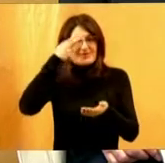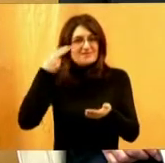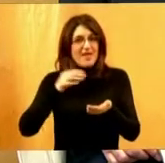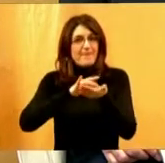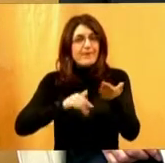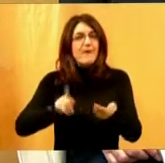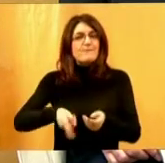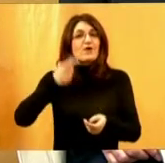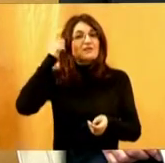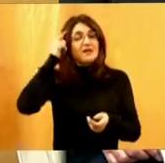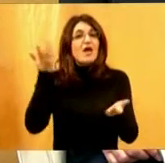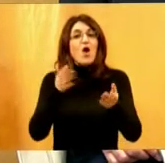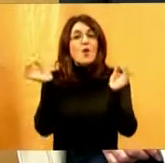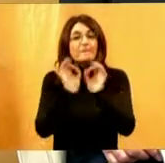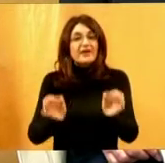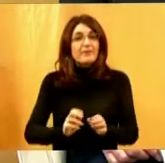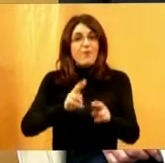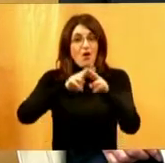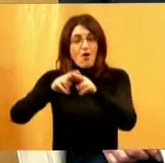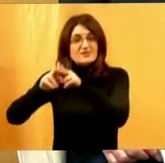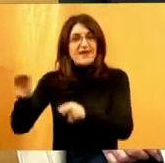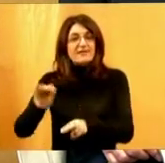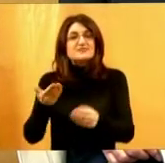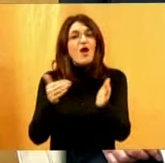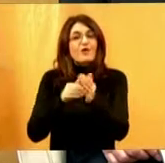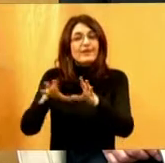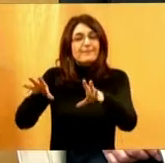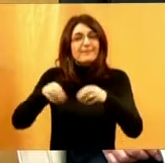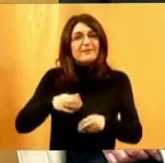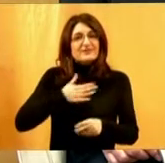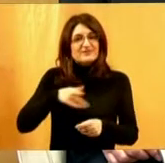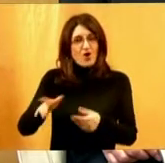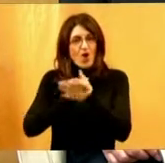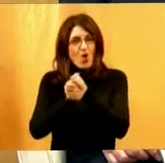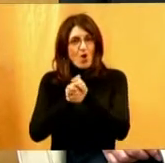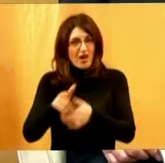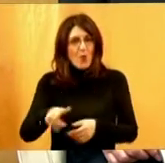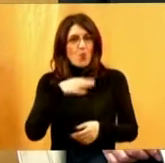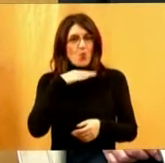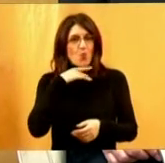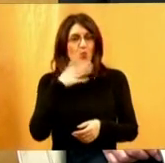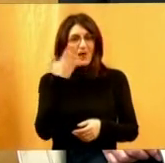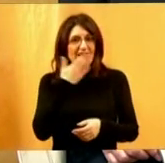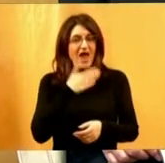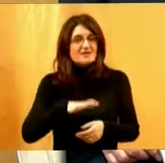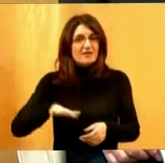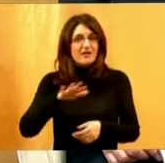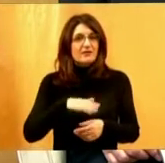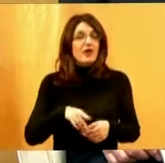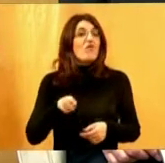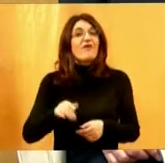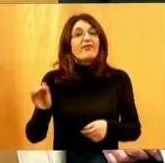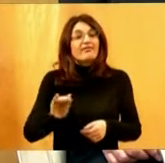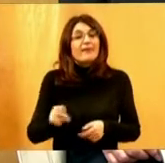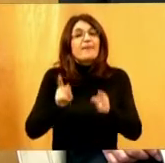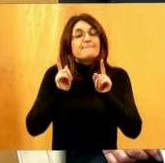pripremiti drugu djecu da prihvate svog vršnjaka u razredu. To dijete se mora